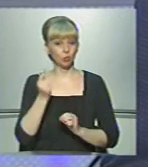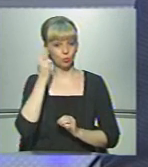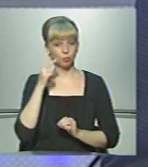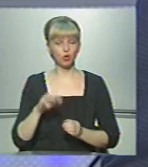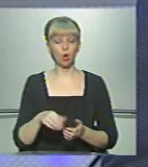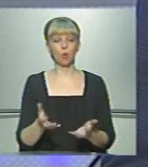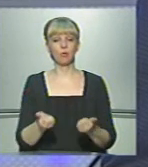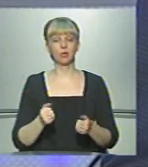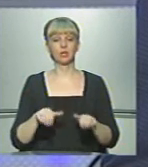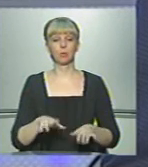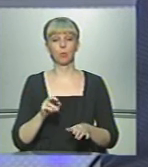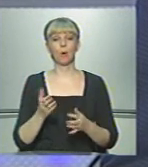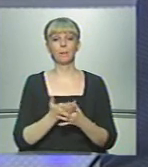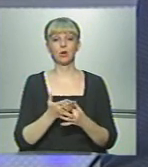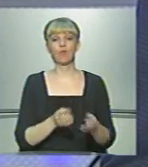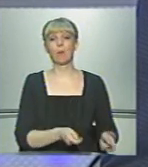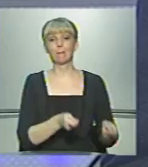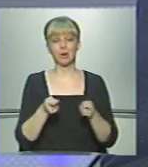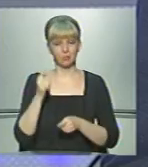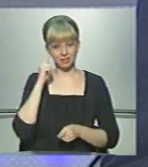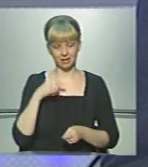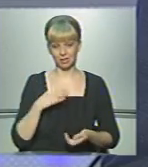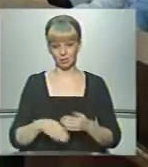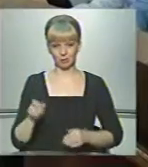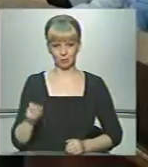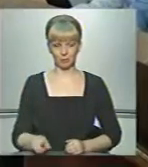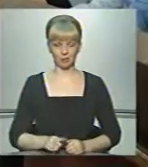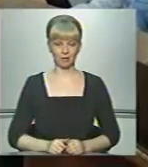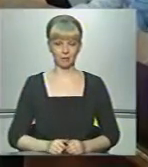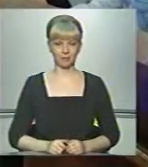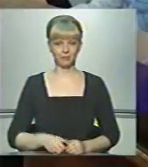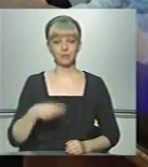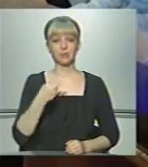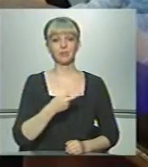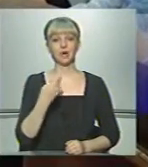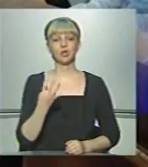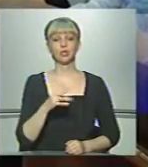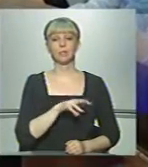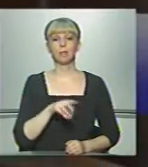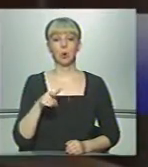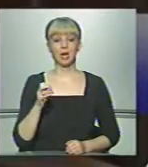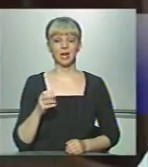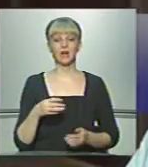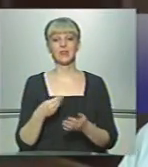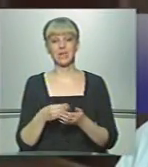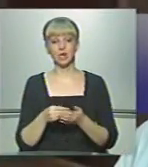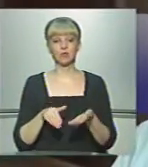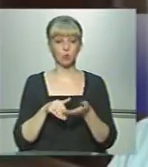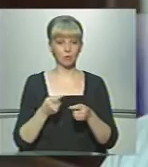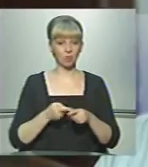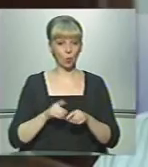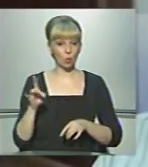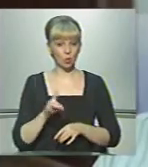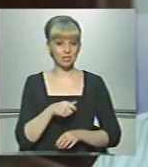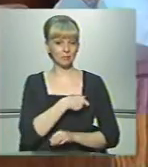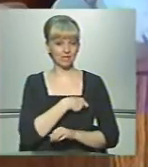чи ухвалили рішення про пільгове перевезення, знає Вікторія Лупай. 24 мільйони гривень фінансову допомогу в такому